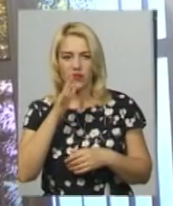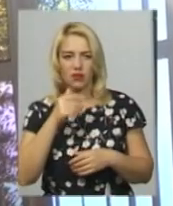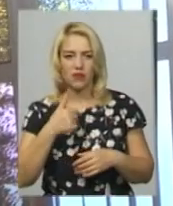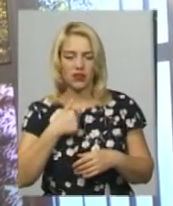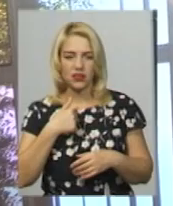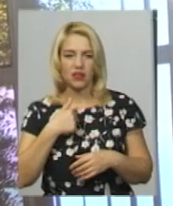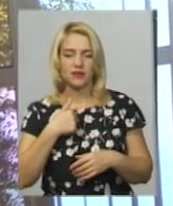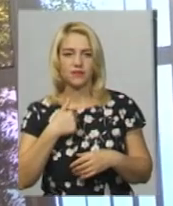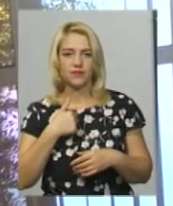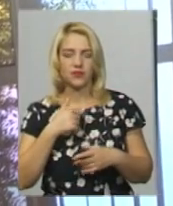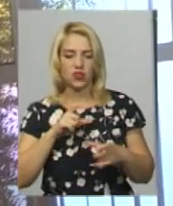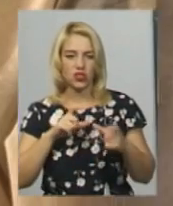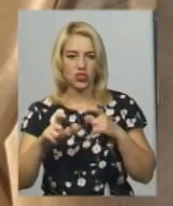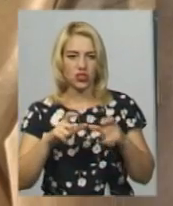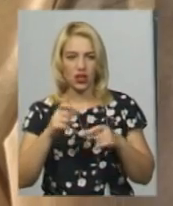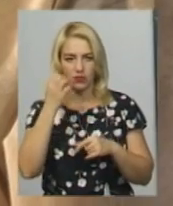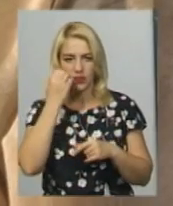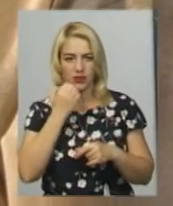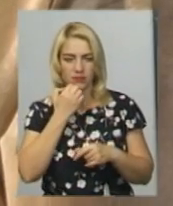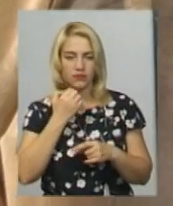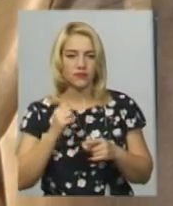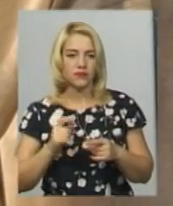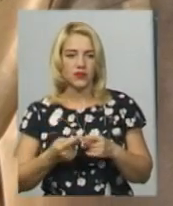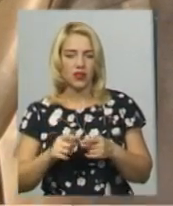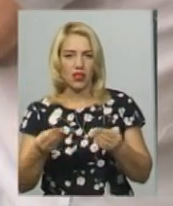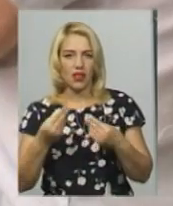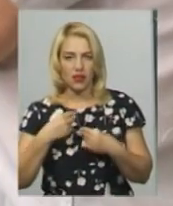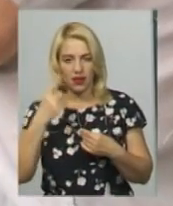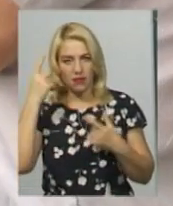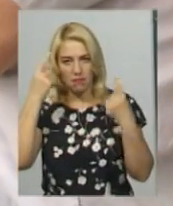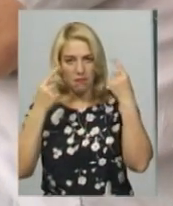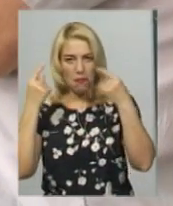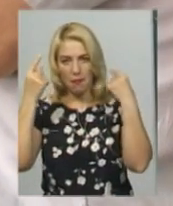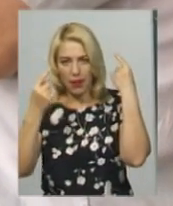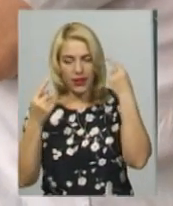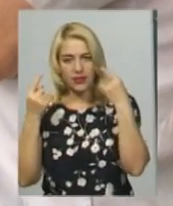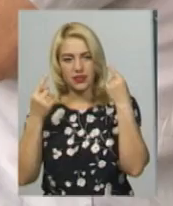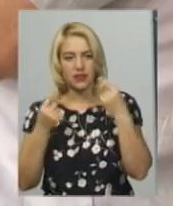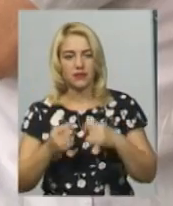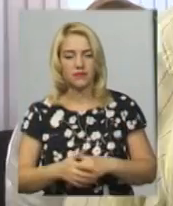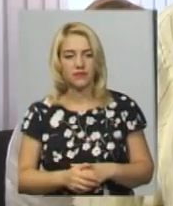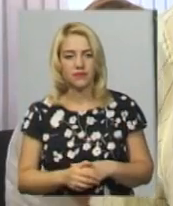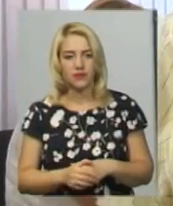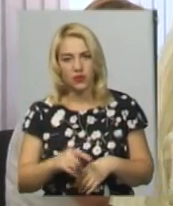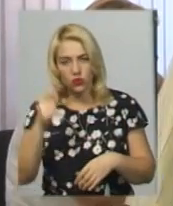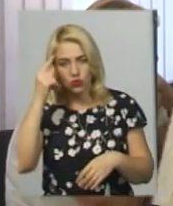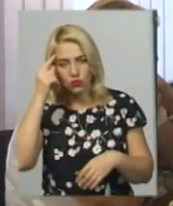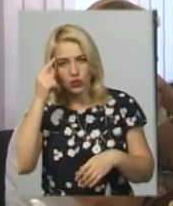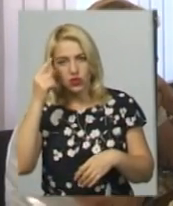і я дякуючи шахматам, тому що дає мисль, і ти сидиш за доскою, думаєш,